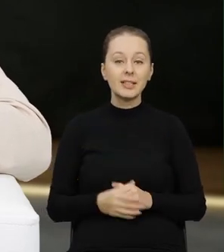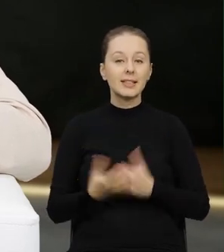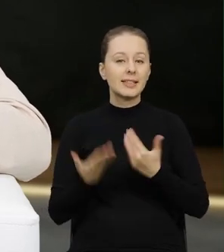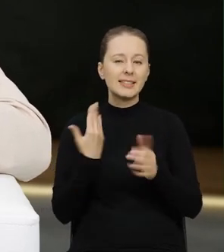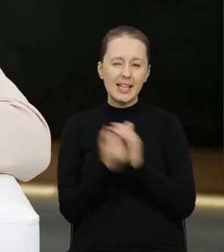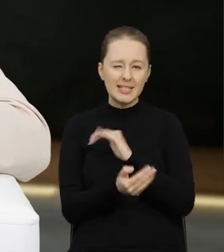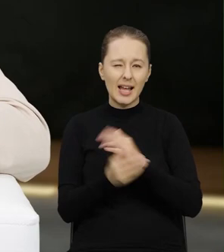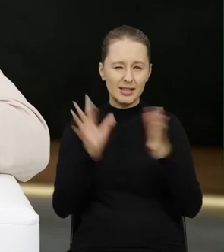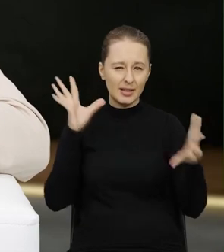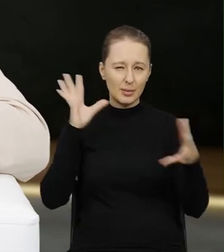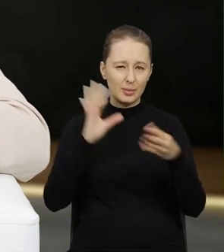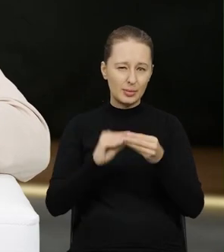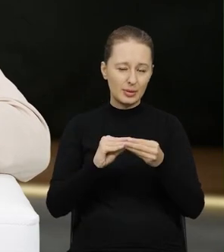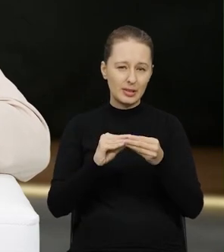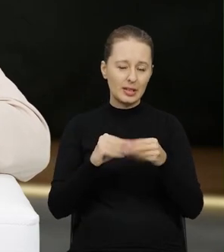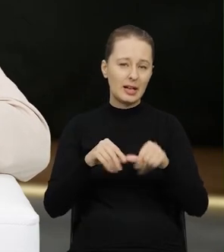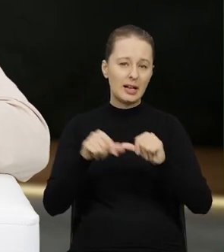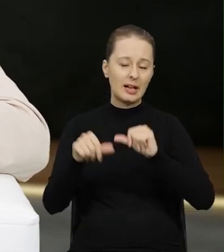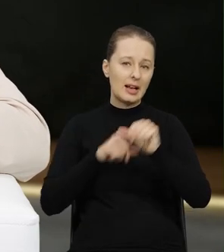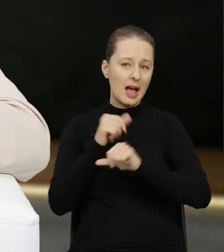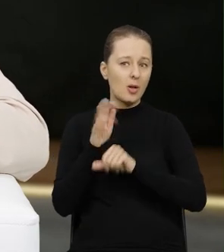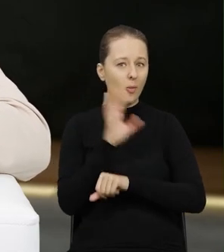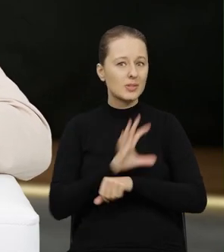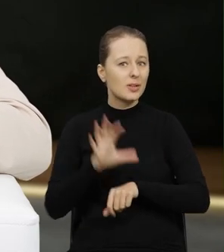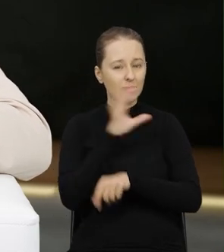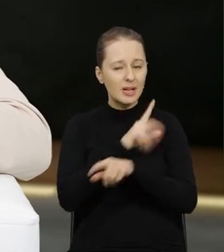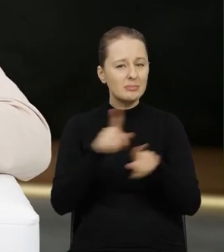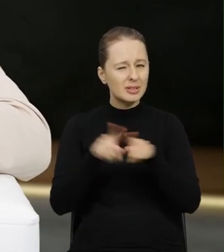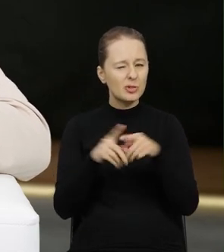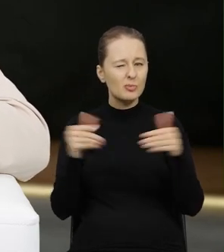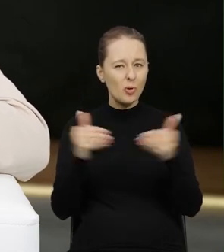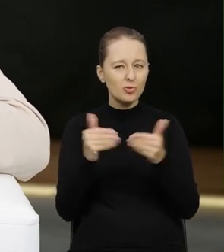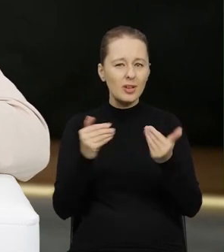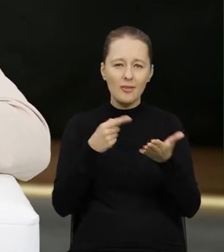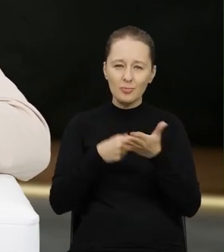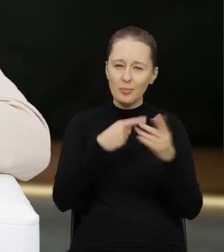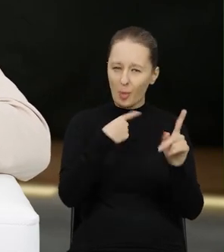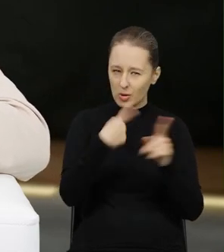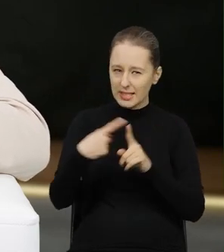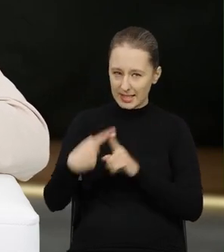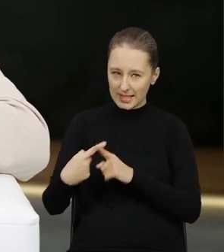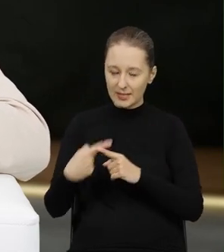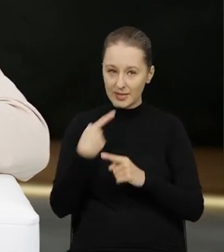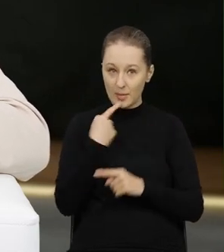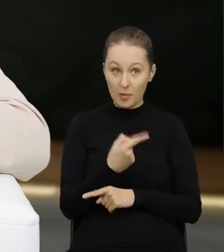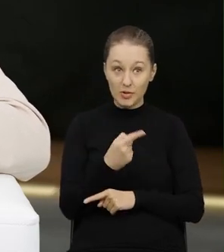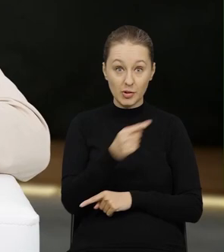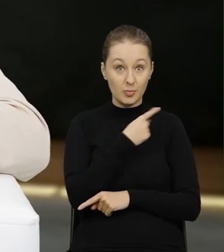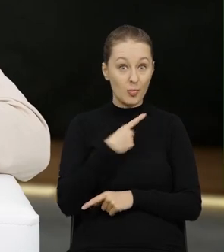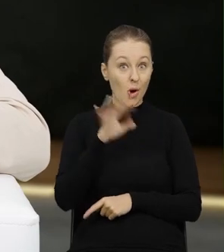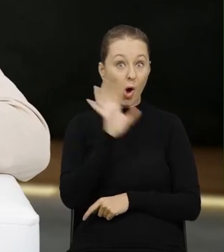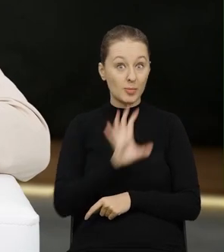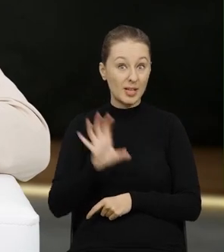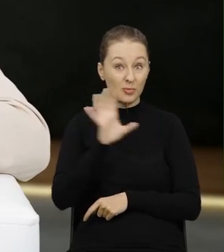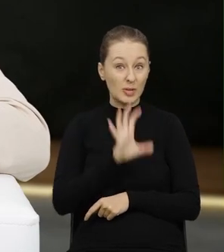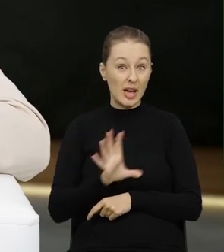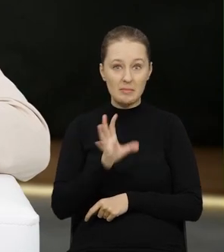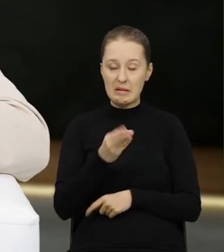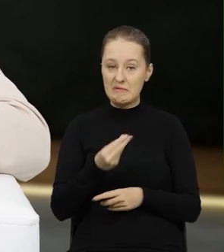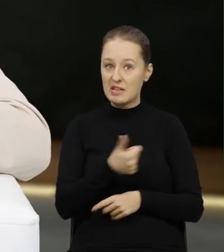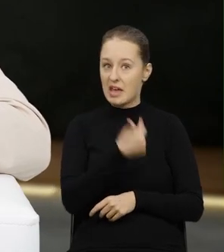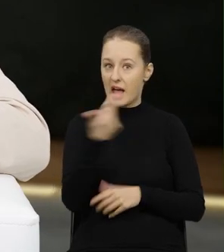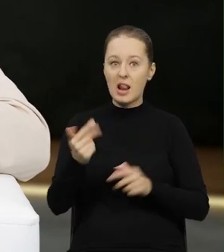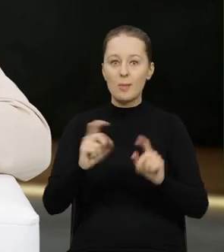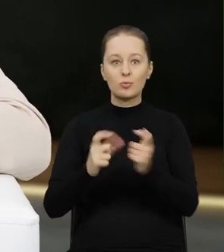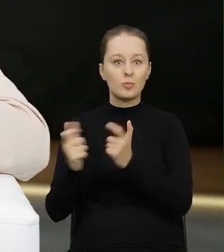niestety w ostatnich latach obserwujemy, albo to też można jakby w kontekście pozytywnym, tak, bo obserwujemy jednak coraz więcej